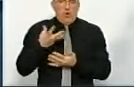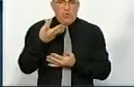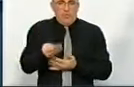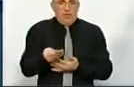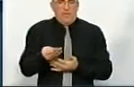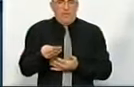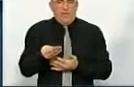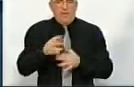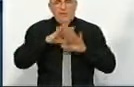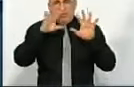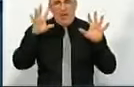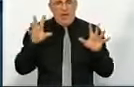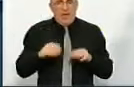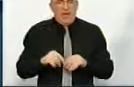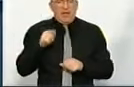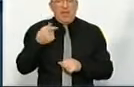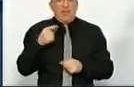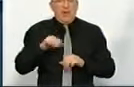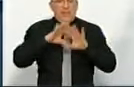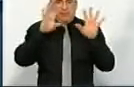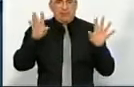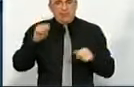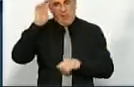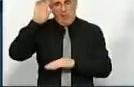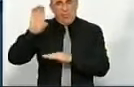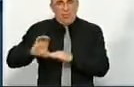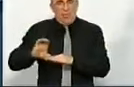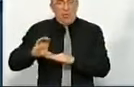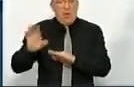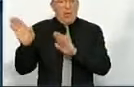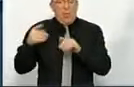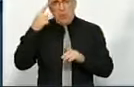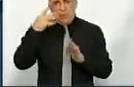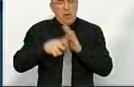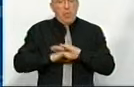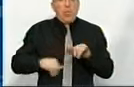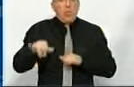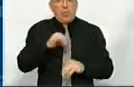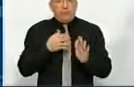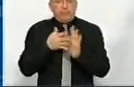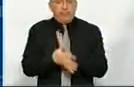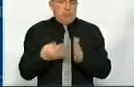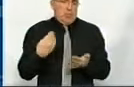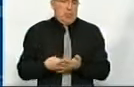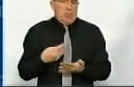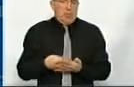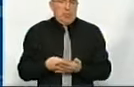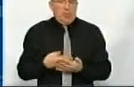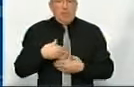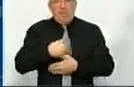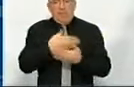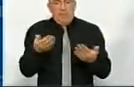медикам. Там, де в загальний бюджет. І потім незрозуміло, куди йдуть ці кошти. Ми